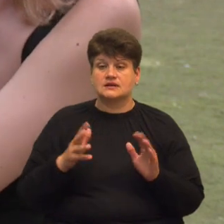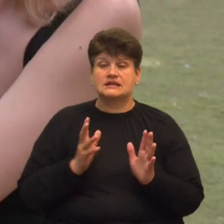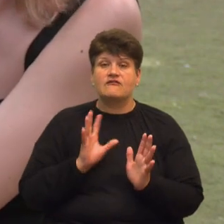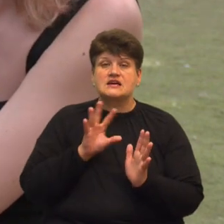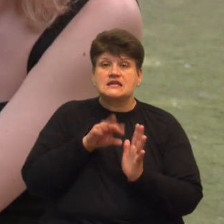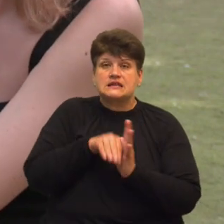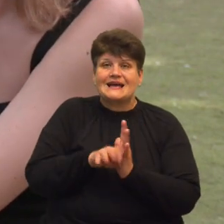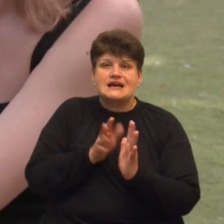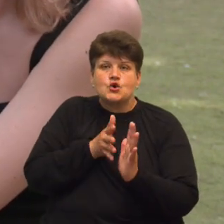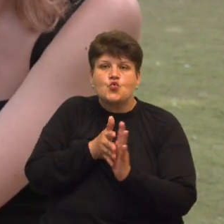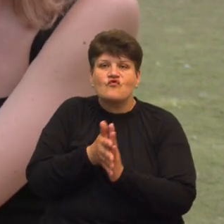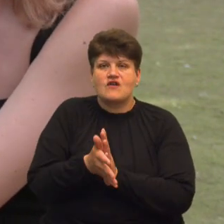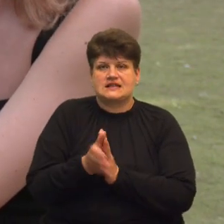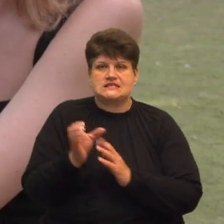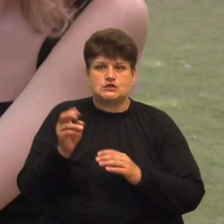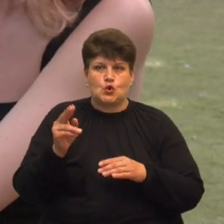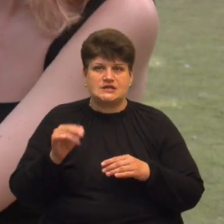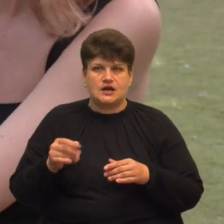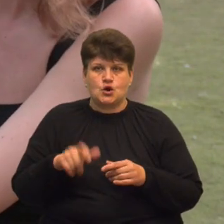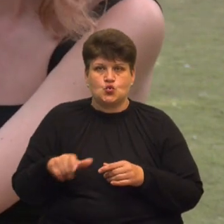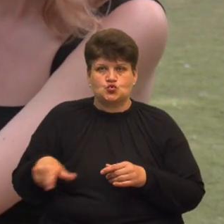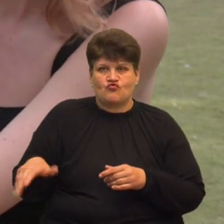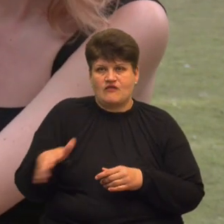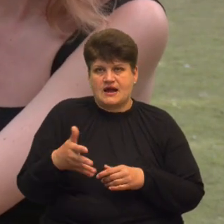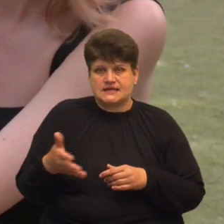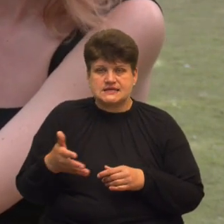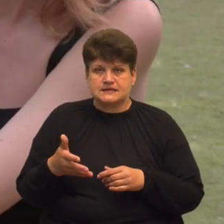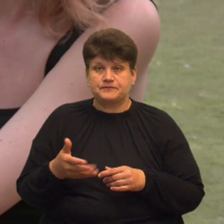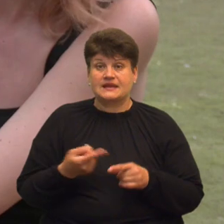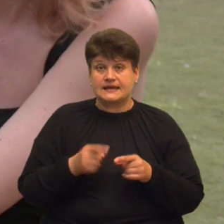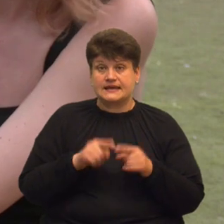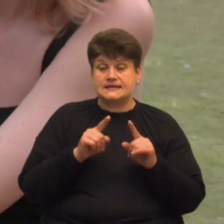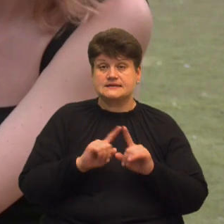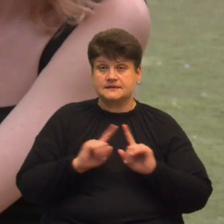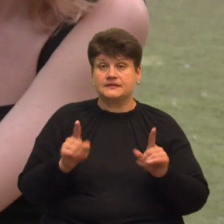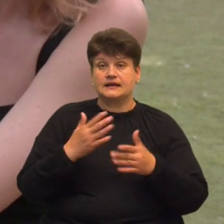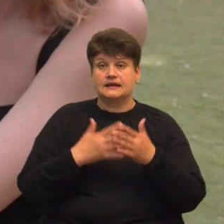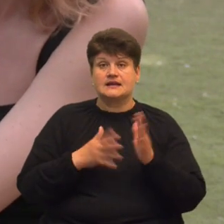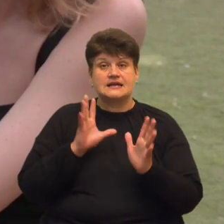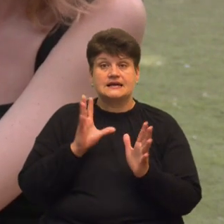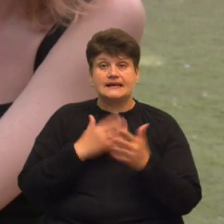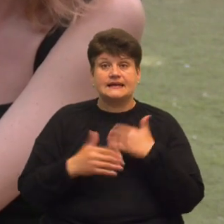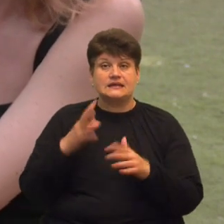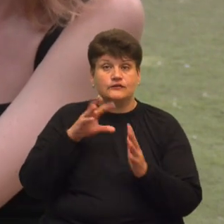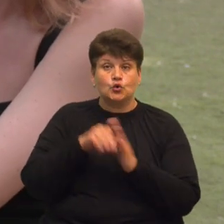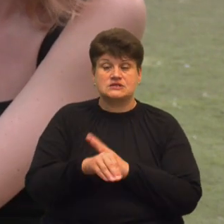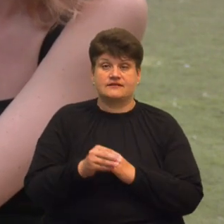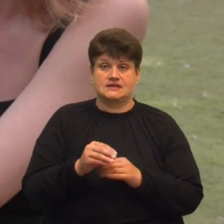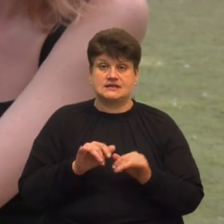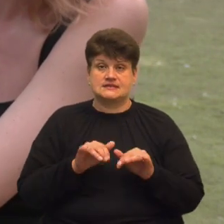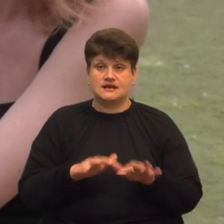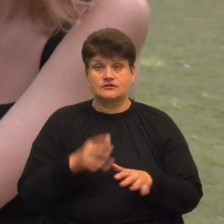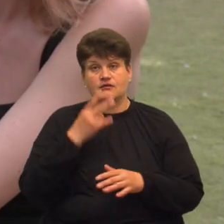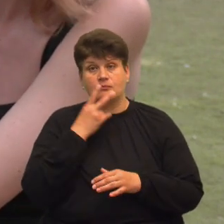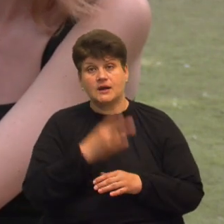соціалізуватися. І, скажімо, ось такі інклюзивні заходи, вони насправді сприяють тому, що діти бачать